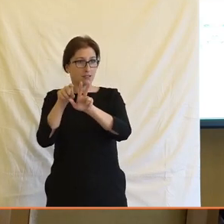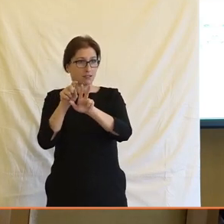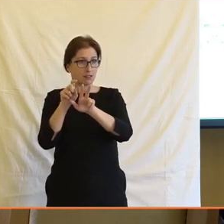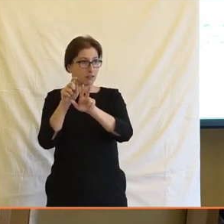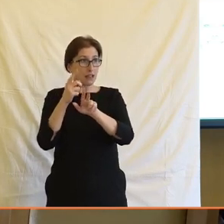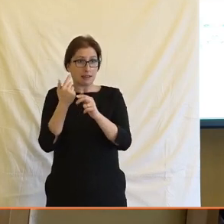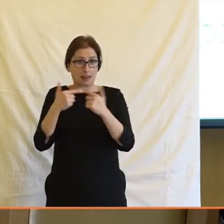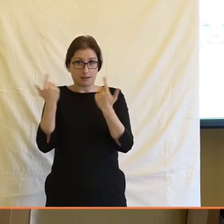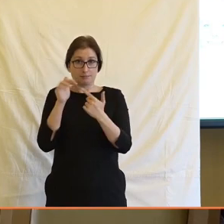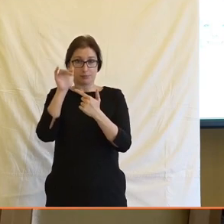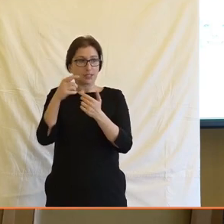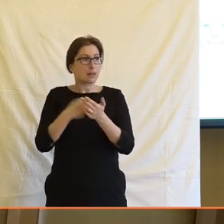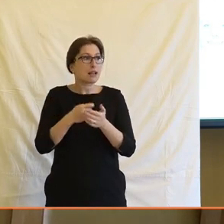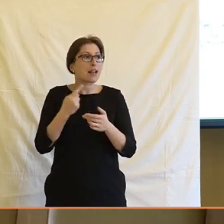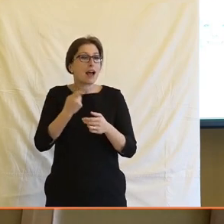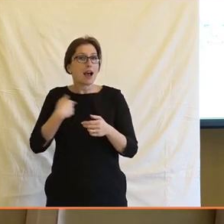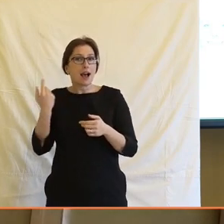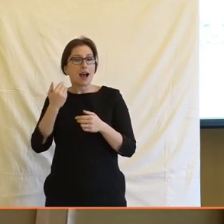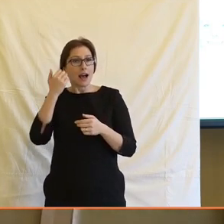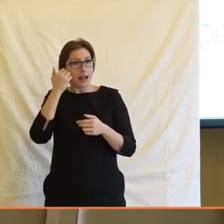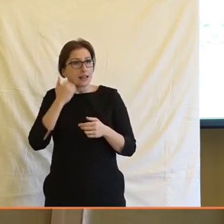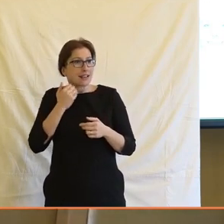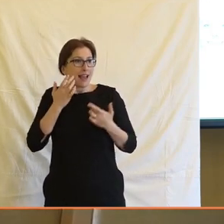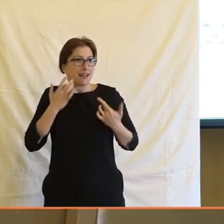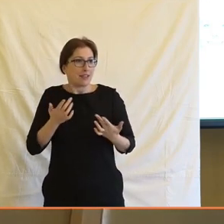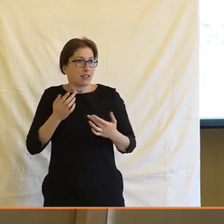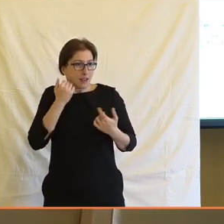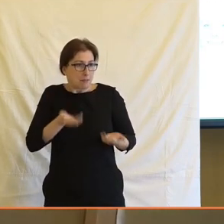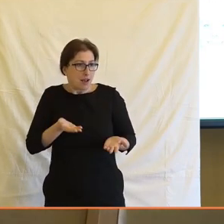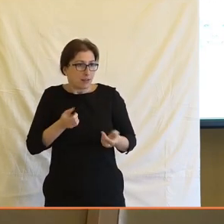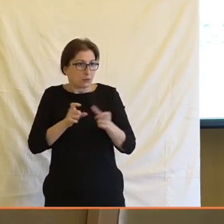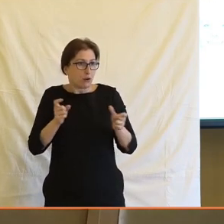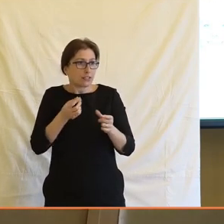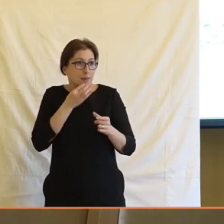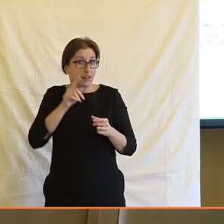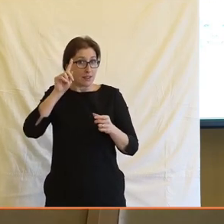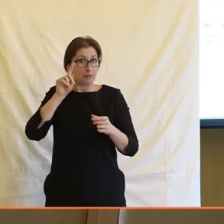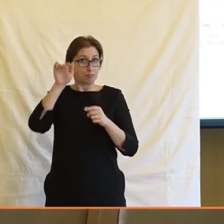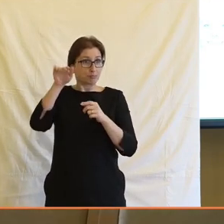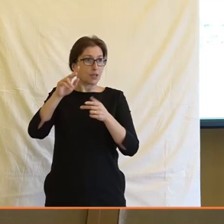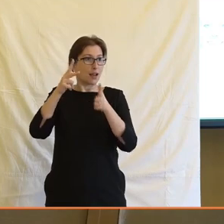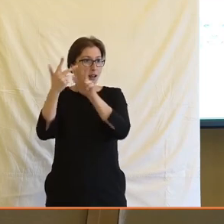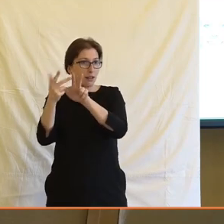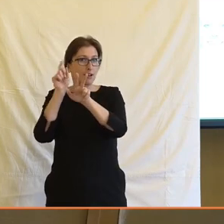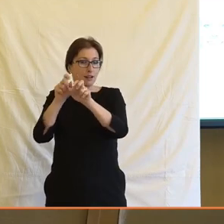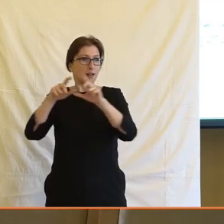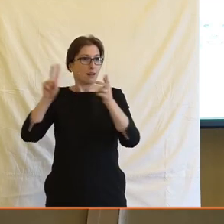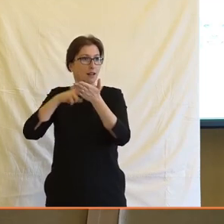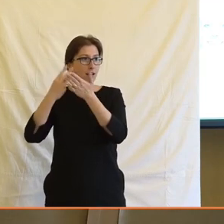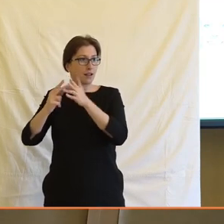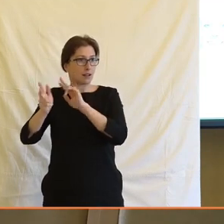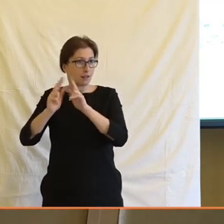nepřehlednutelné, takže spíš si myslím, interpretuji, že moc asi ne. A moje otázka zní, my jsme se ptali právě